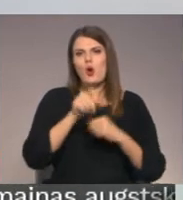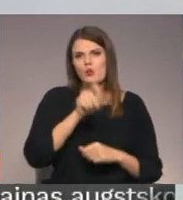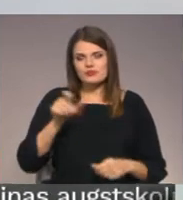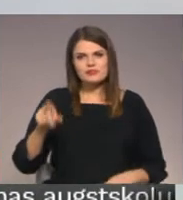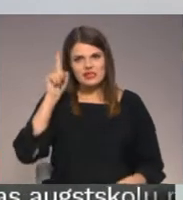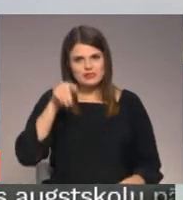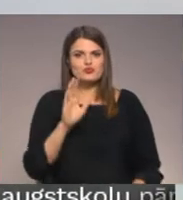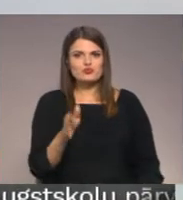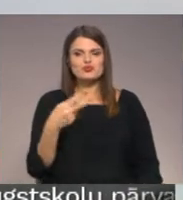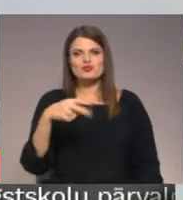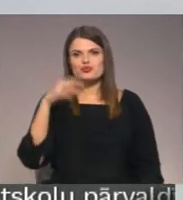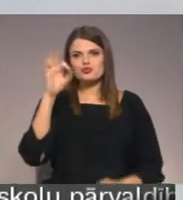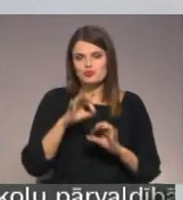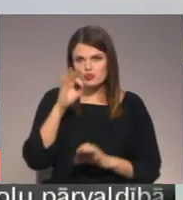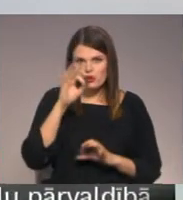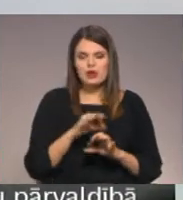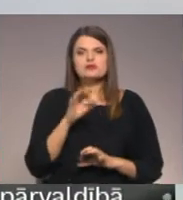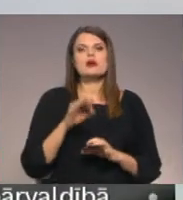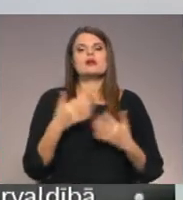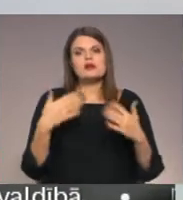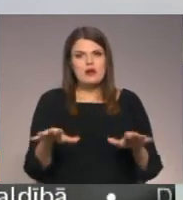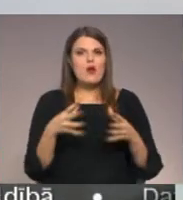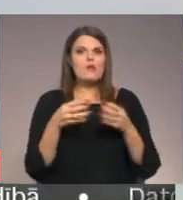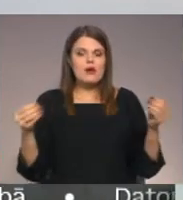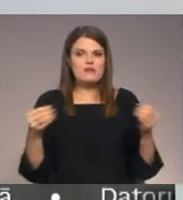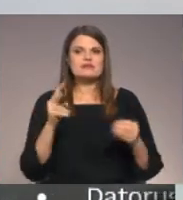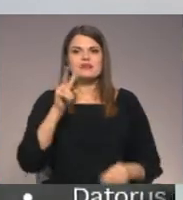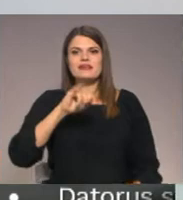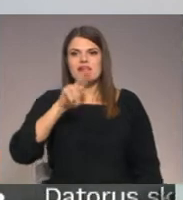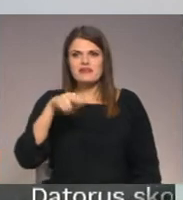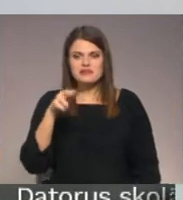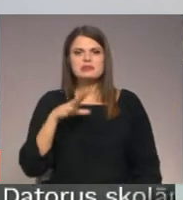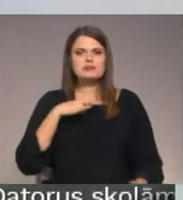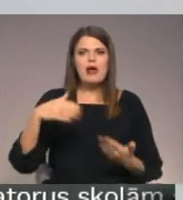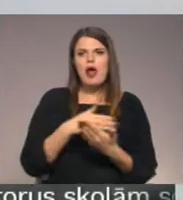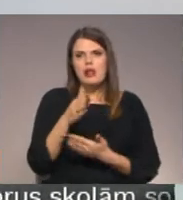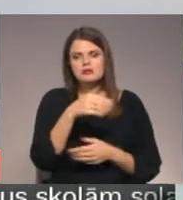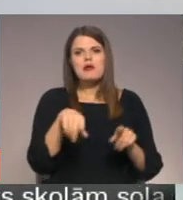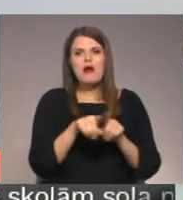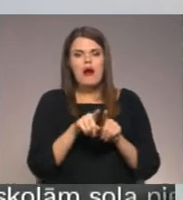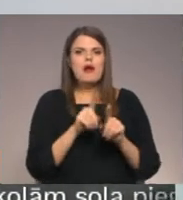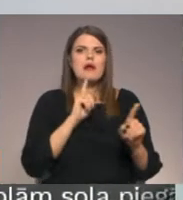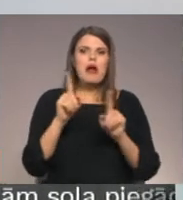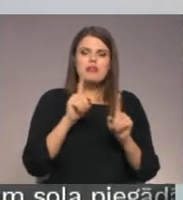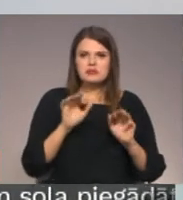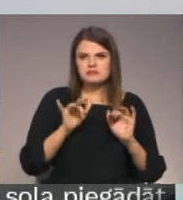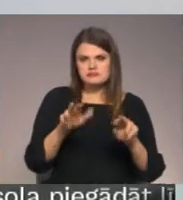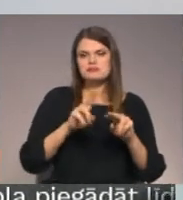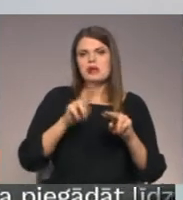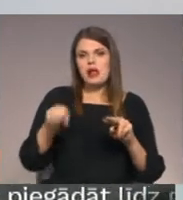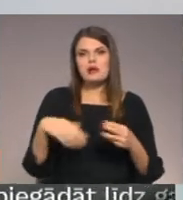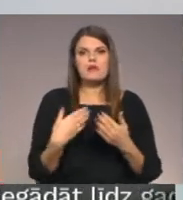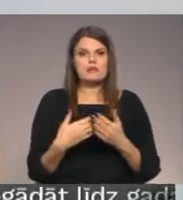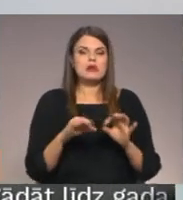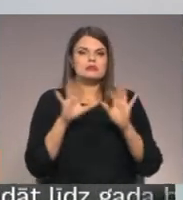20%, viņa kurā gadījumā jau pavasarī ieņēma dienas bija ļoti elastīgas un arī administratīvais process to atļauj. Ja